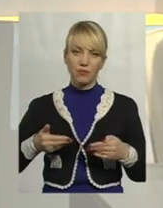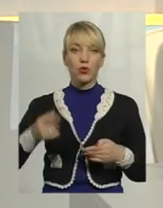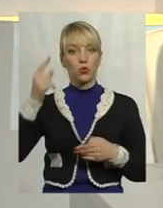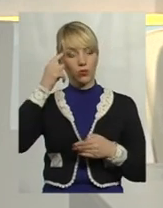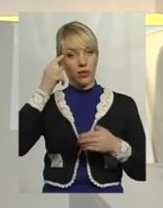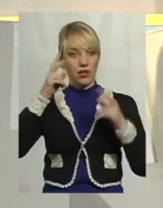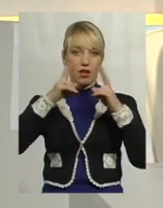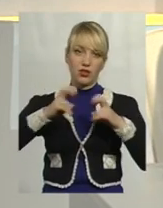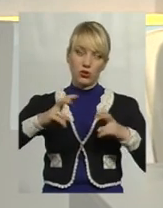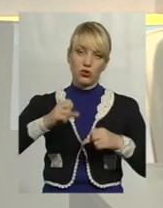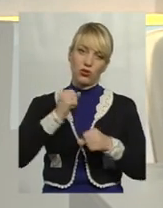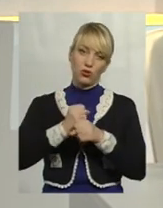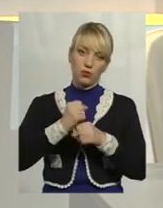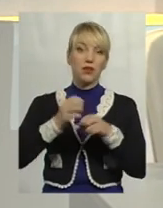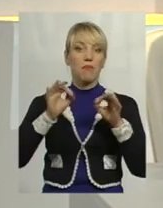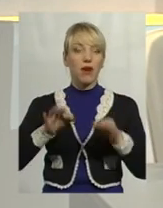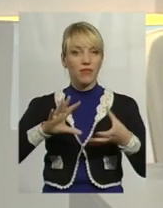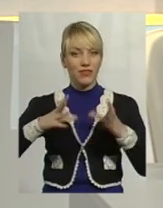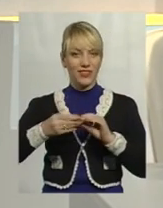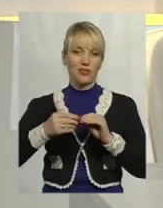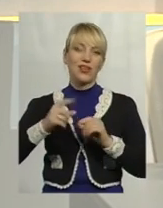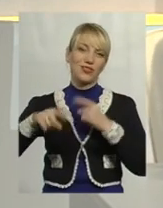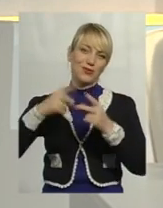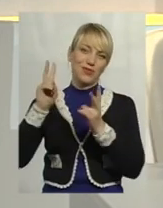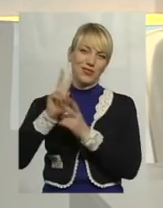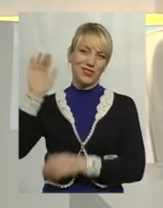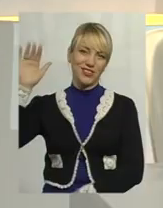Думайте, аналізуйте, робіть правильні висновки. Побачимось.